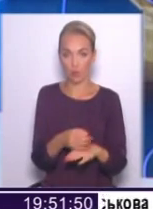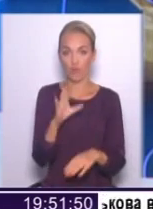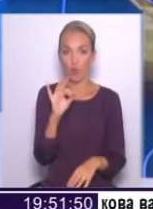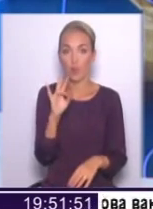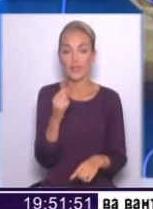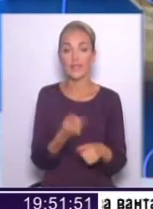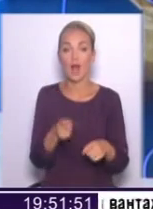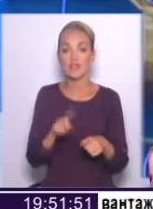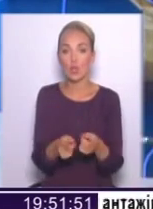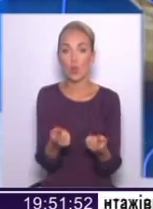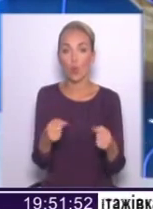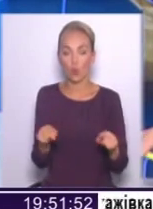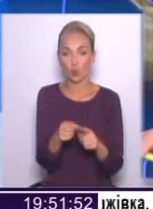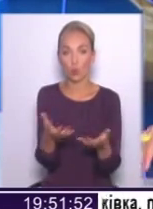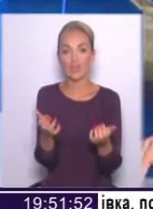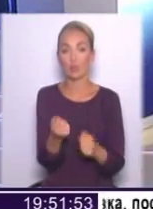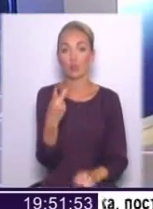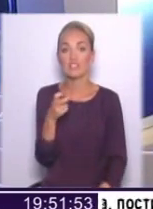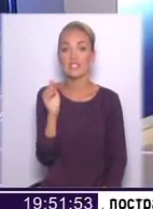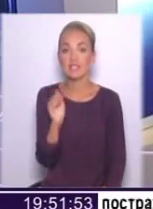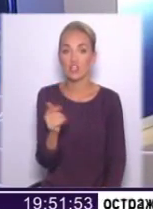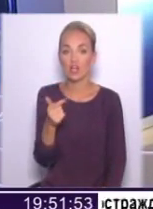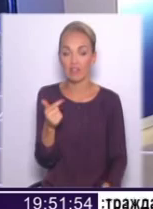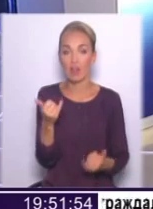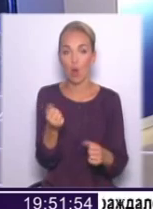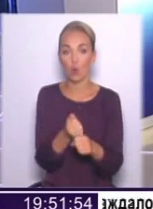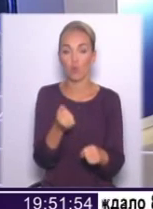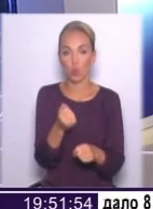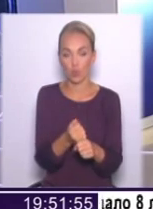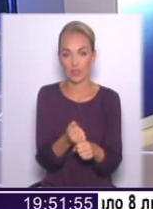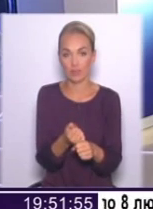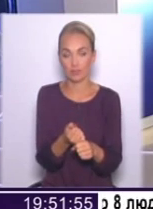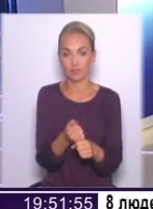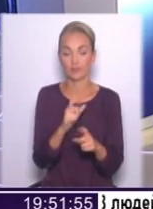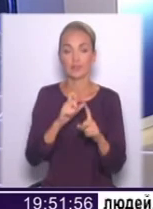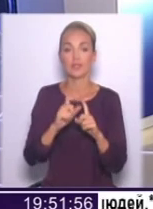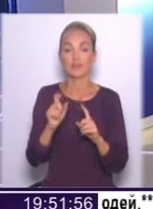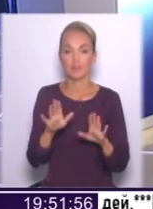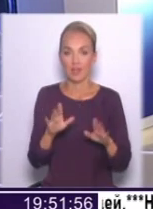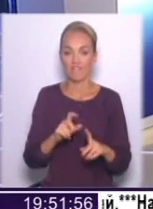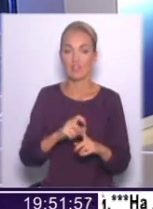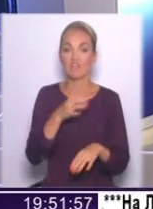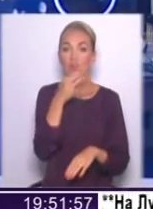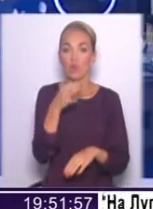на цей округ отримують по 200 тисяч гривень для роботи з... Відповідає за це